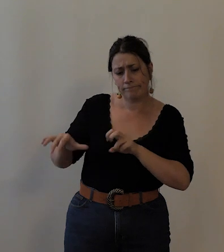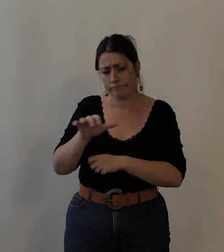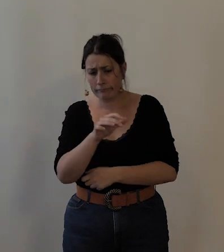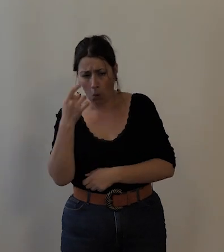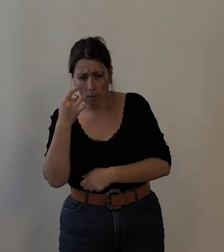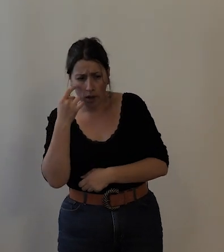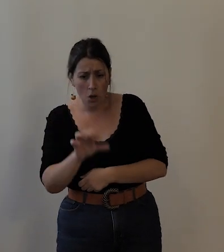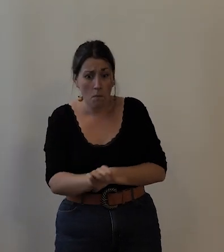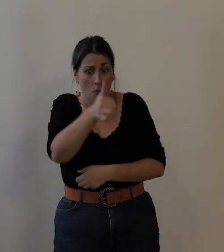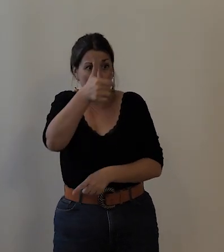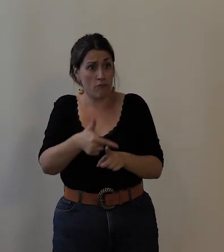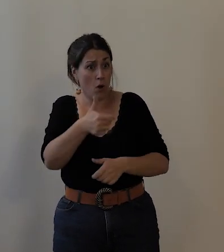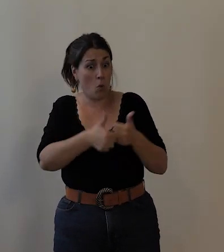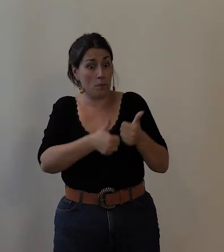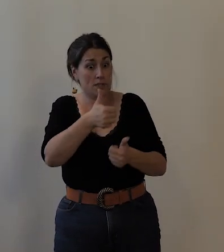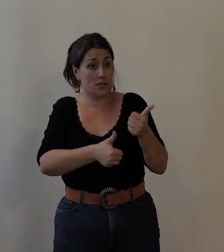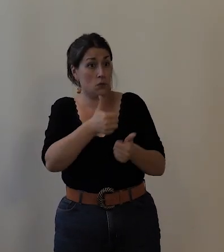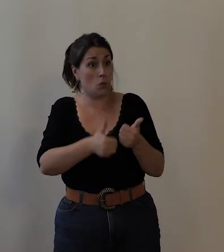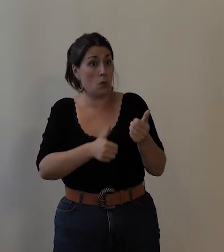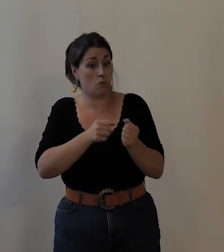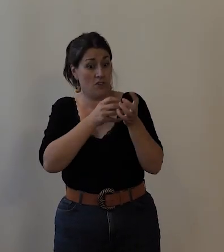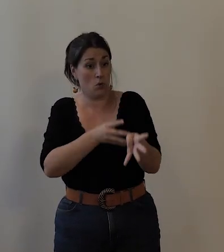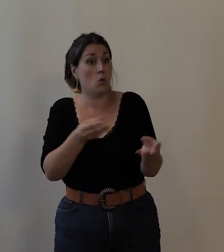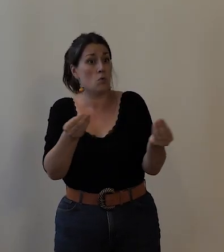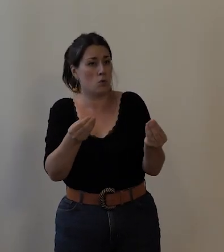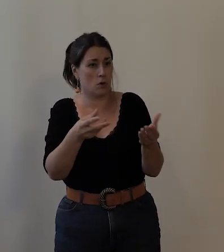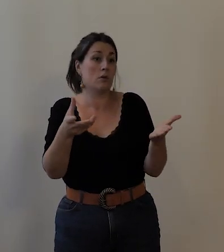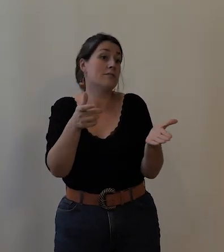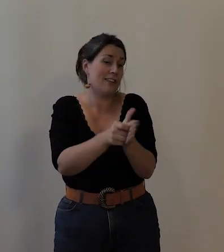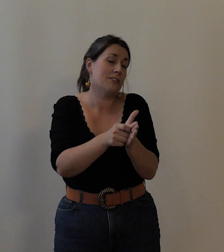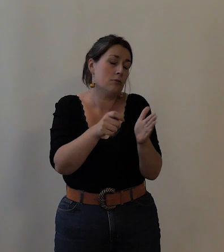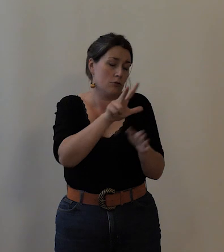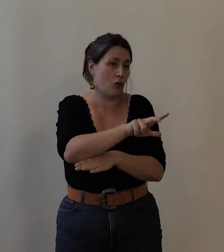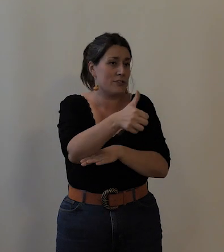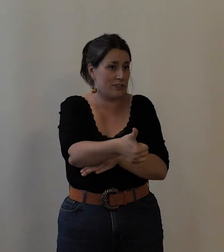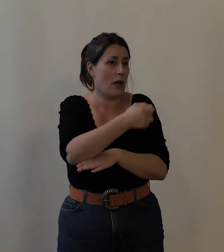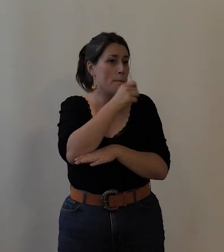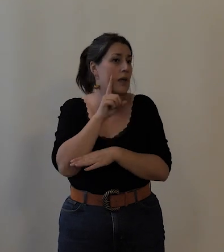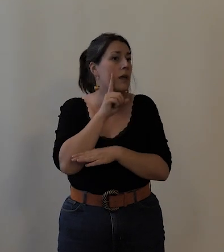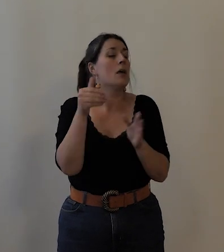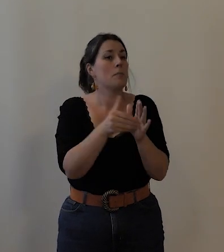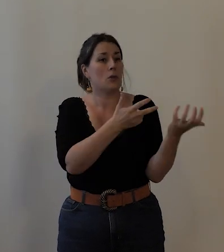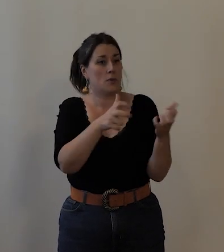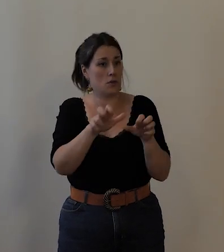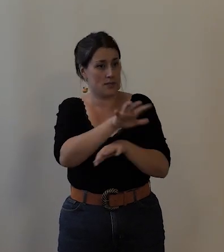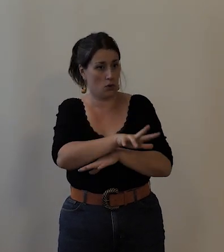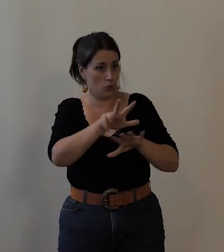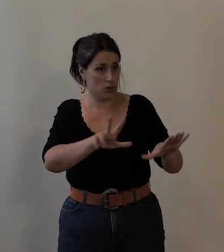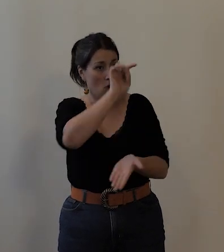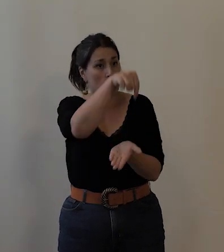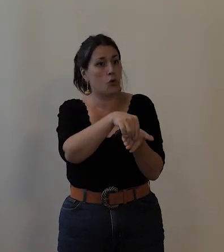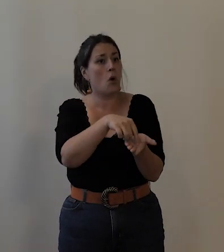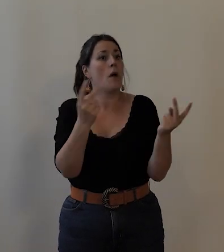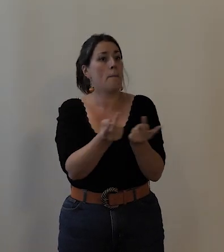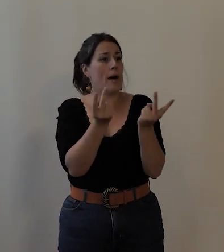compétition cycliste en France a eu lieu le 31 mai 1868, au parc de Saint-Cloud, près de Paris. Il s'agissait d'une